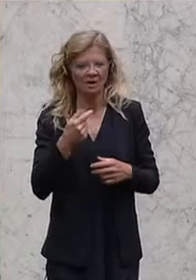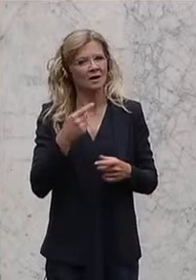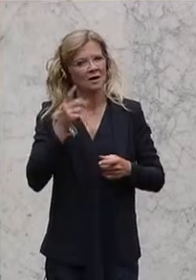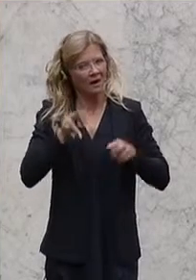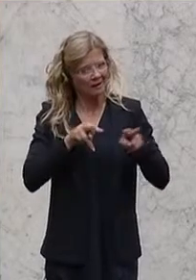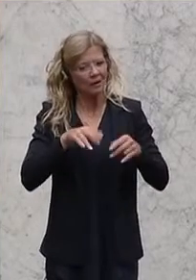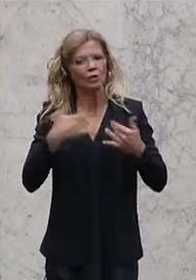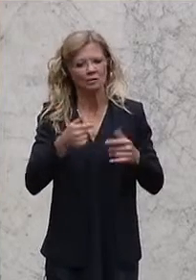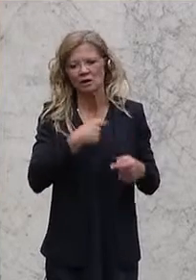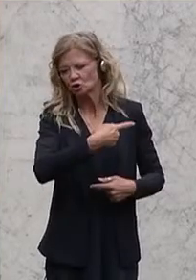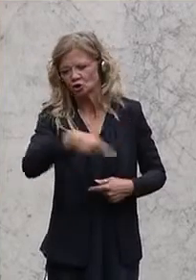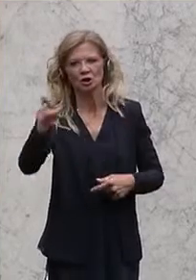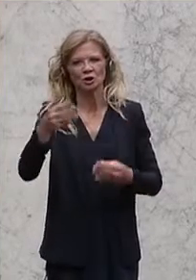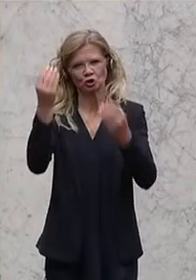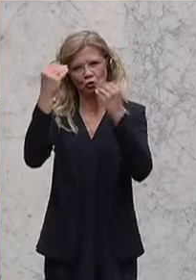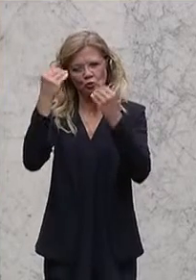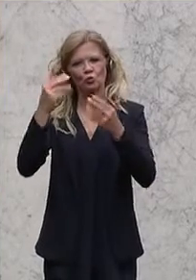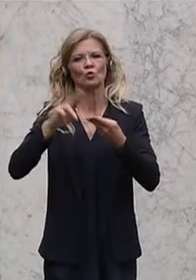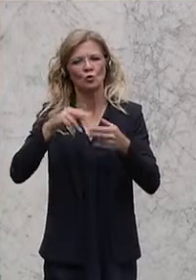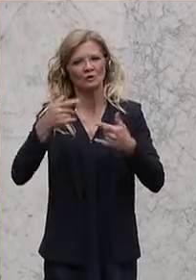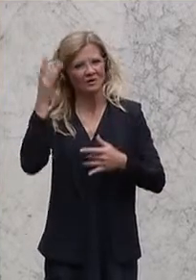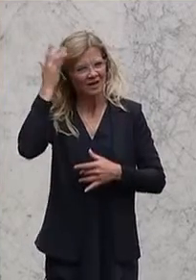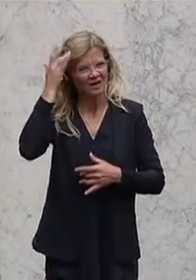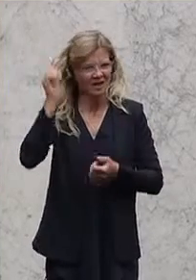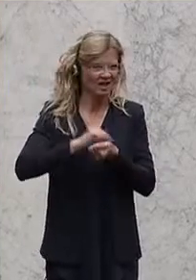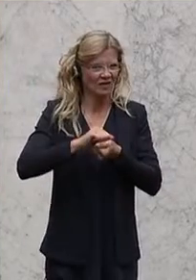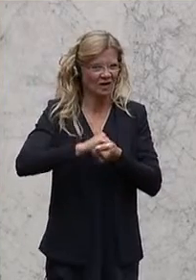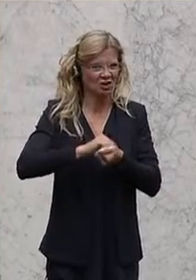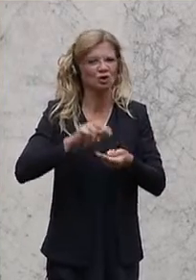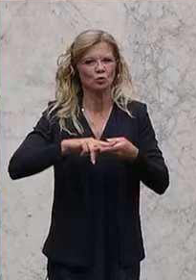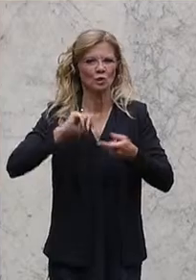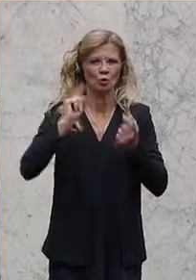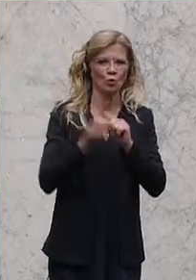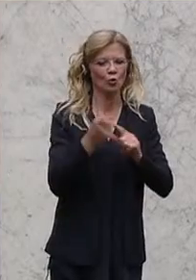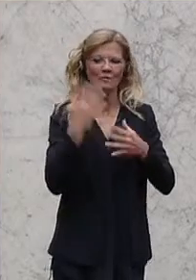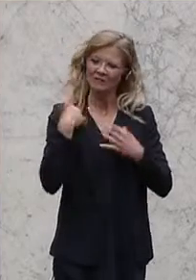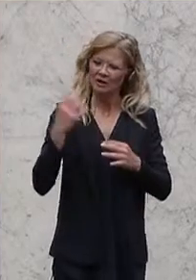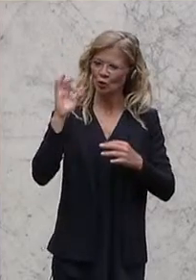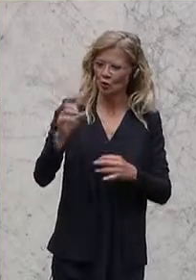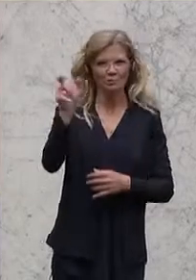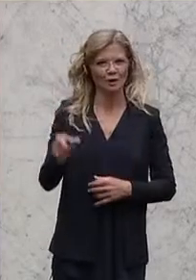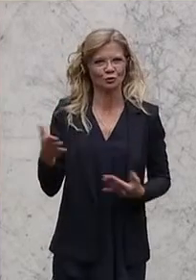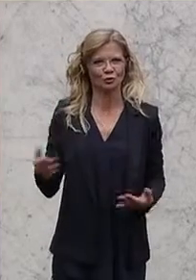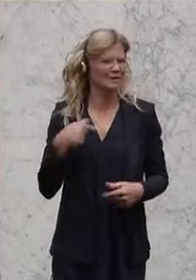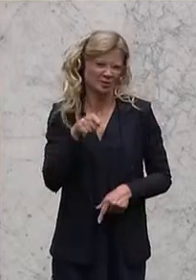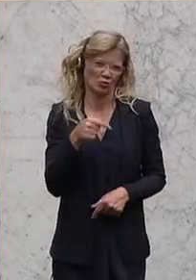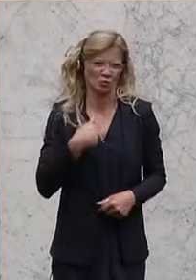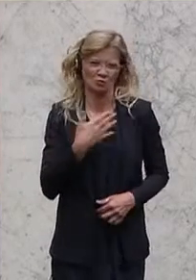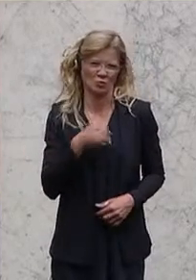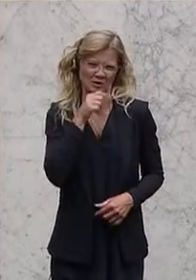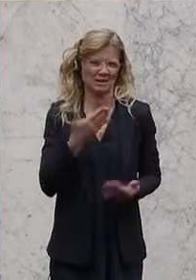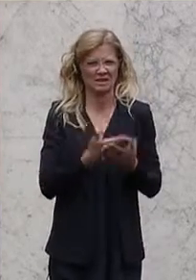Hirnwäsche bekommen und dann war wieder alles gut. Das will ich nicht. Darum ist dieser Antrag meiner Ansicht nach abzulehnen.